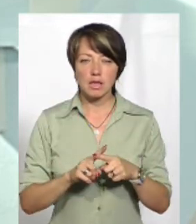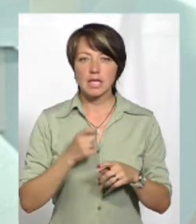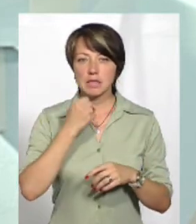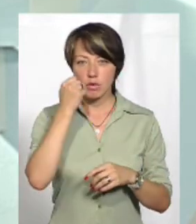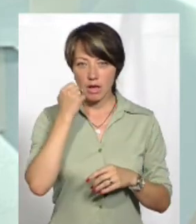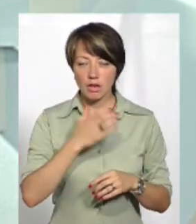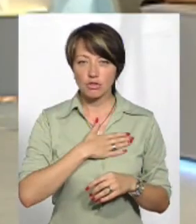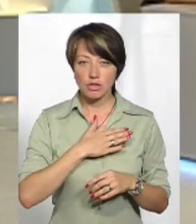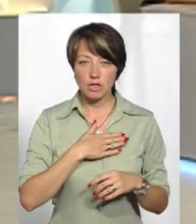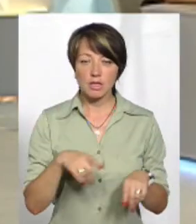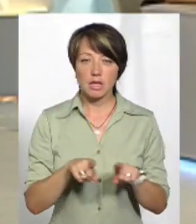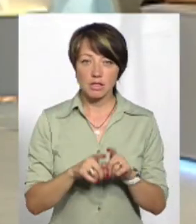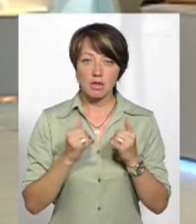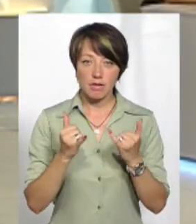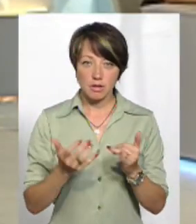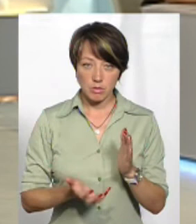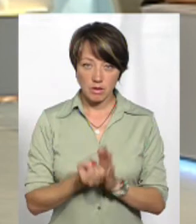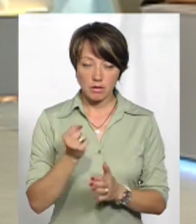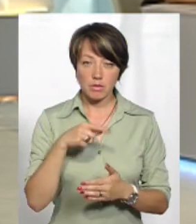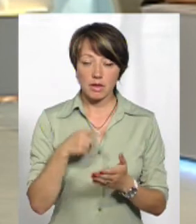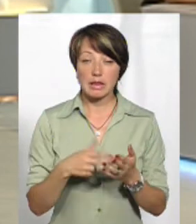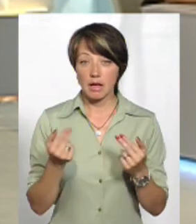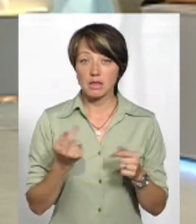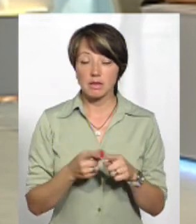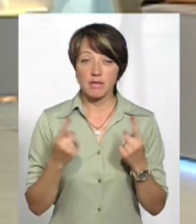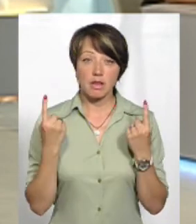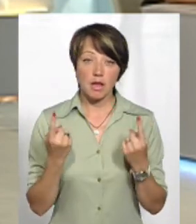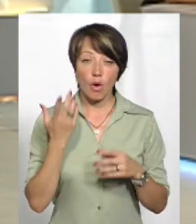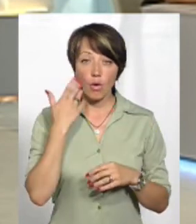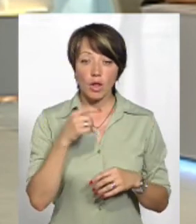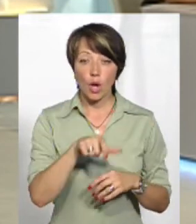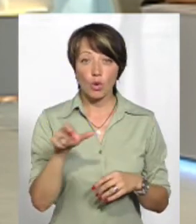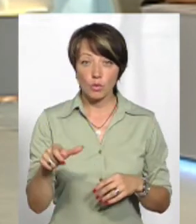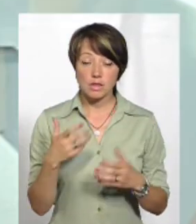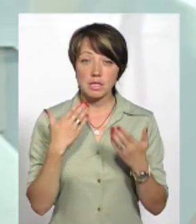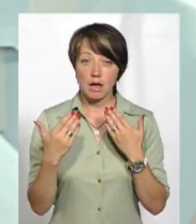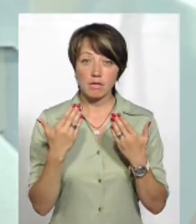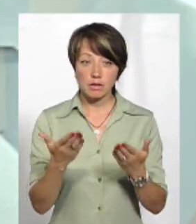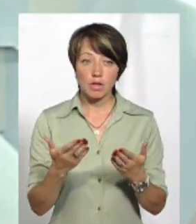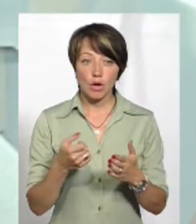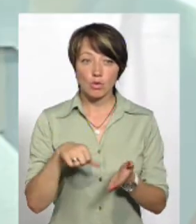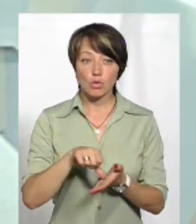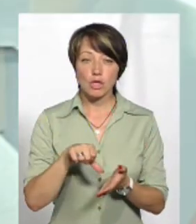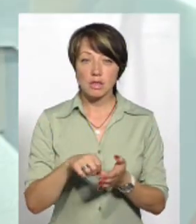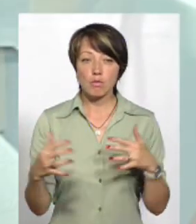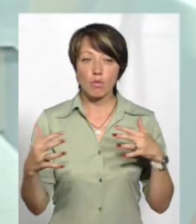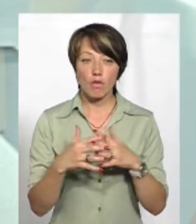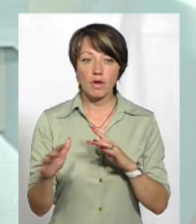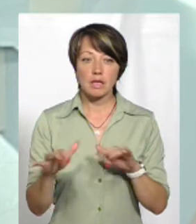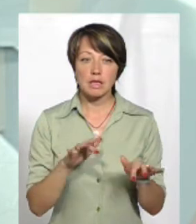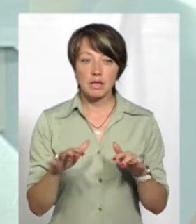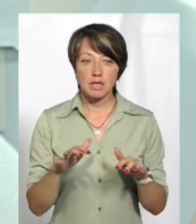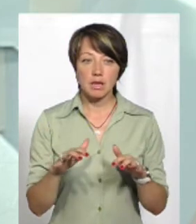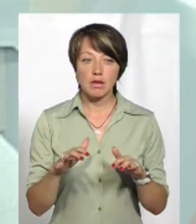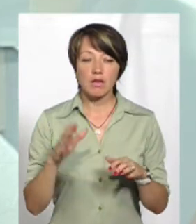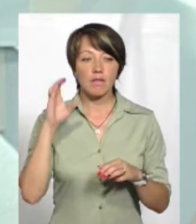Це подяки щирі, вони теж для вас є підтримкою. Так, це велика, коли люди до тебе ставляться, до тих учасників бойових дій,